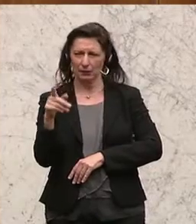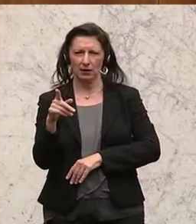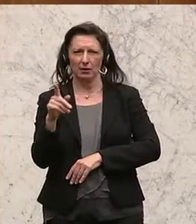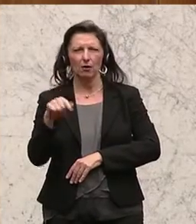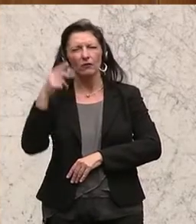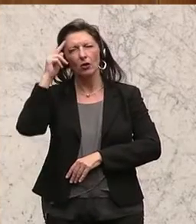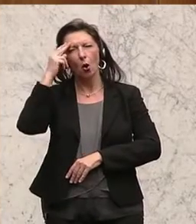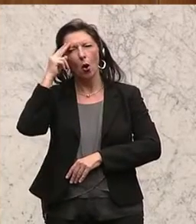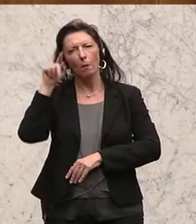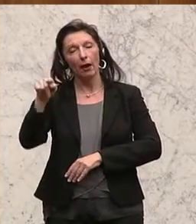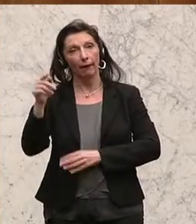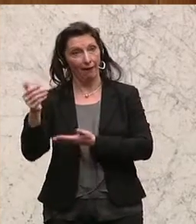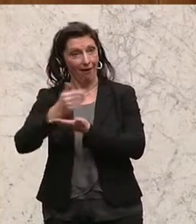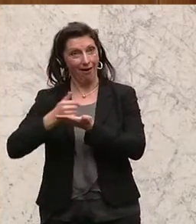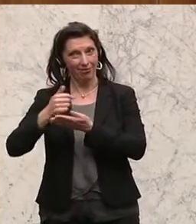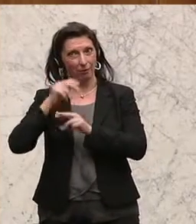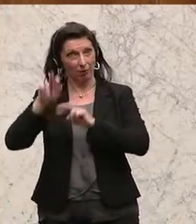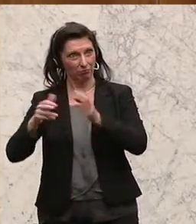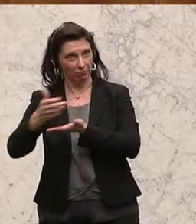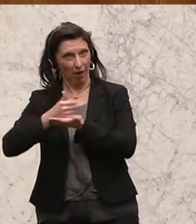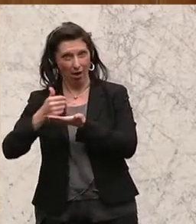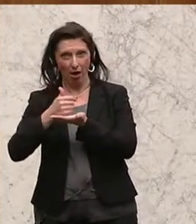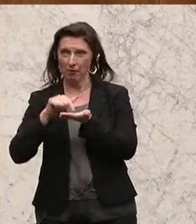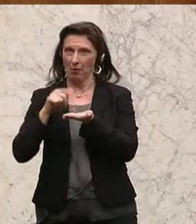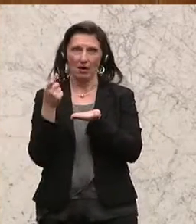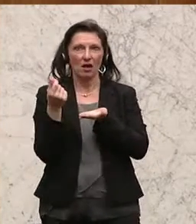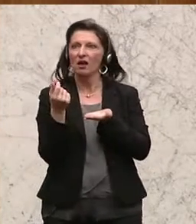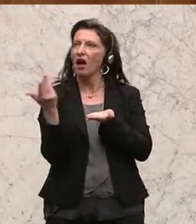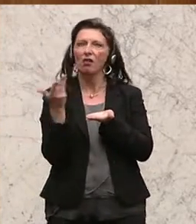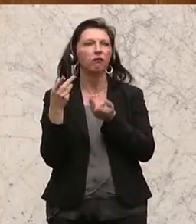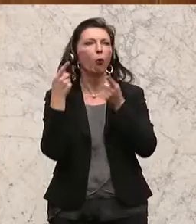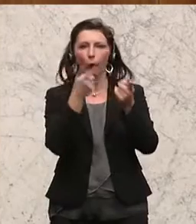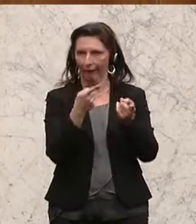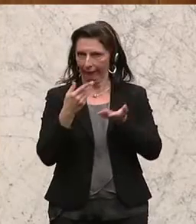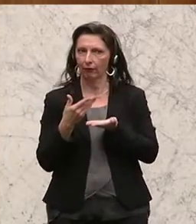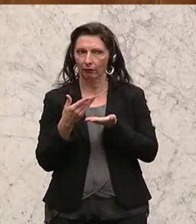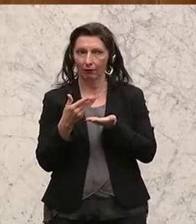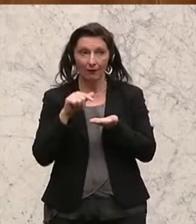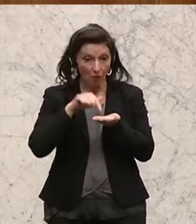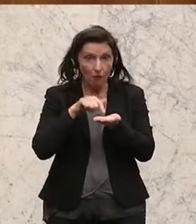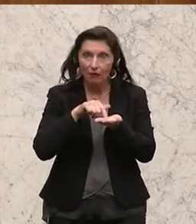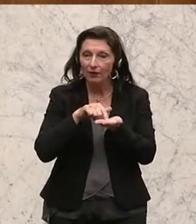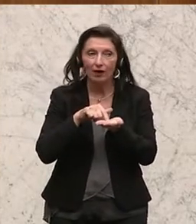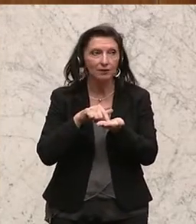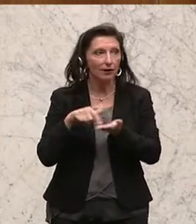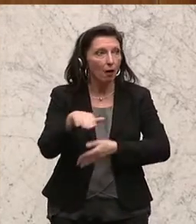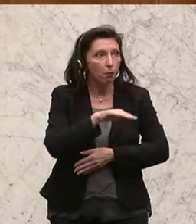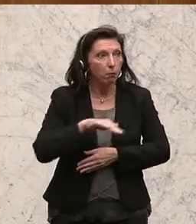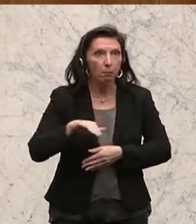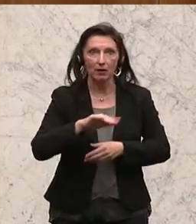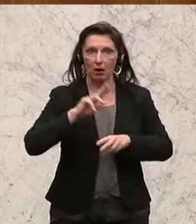mit dem Geld, das da hereinkommt. Und das war die Basis, um den Pflegefonds einzuführen,